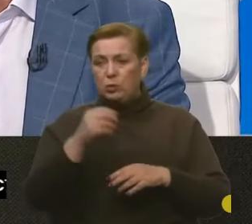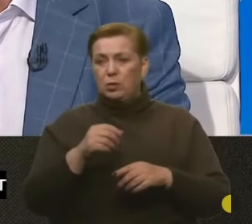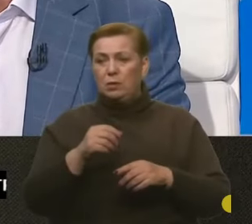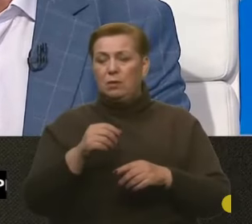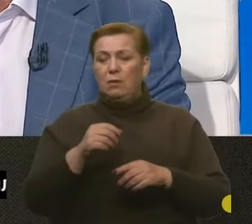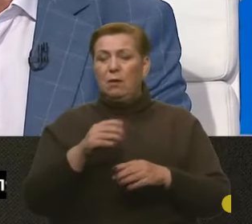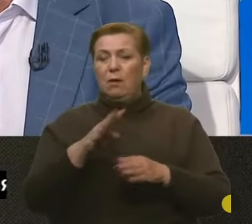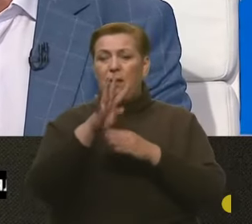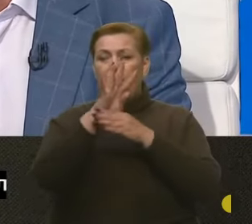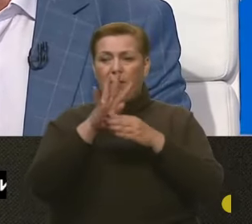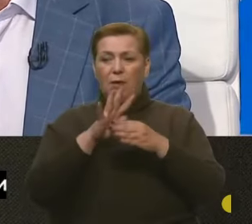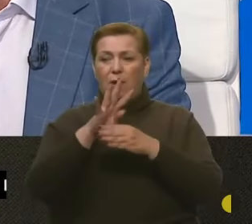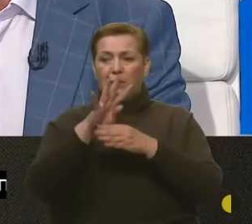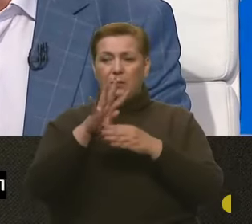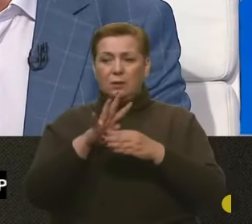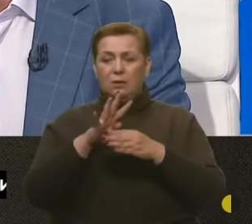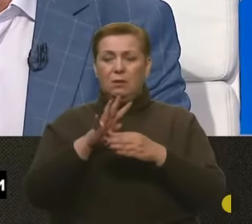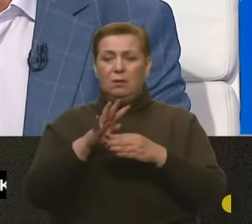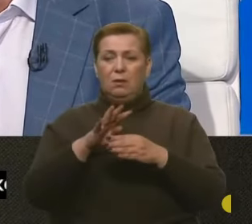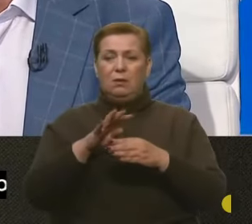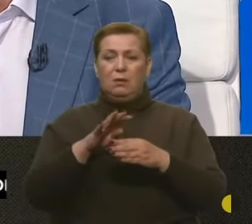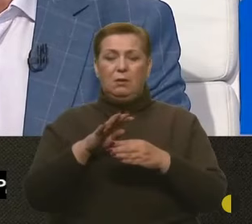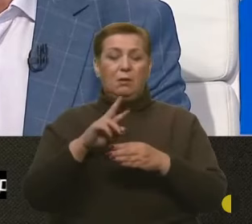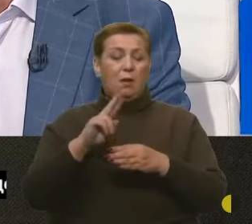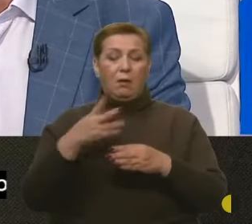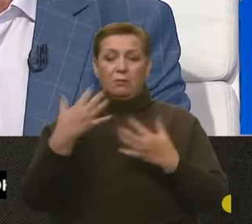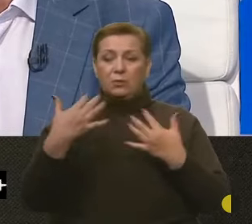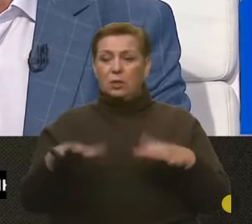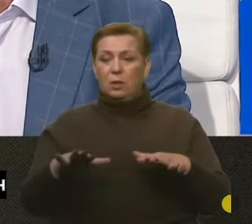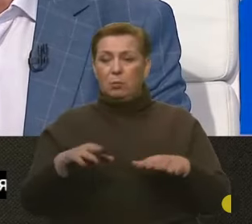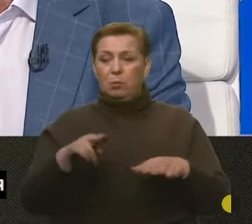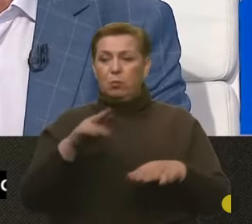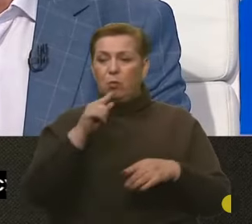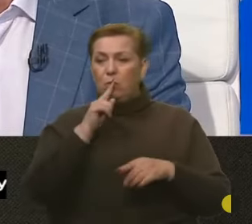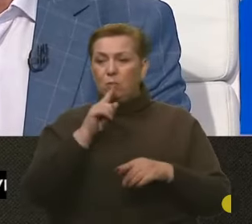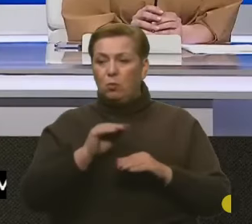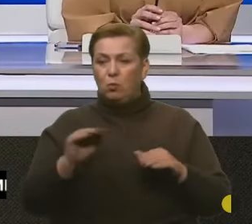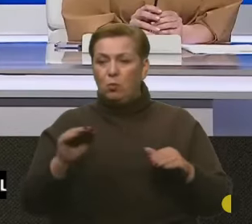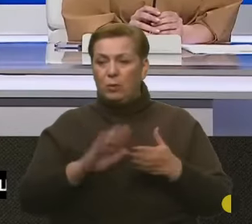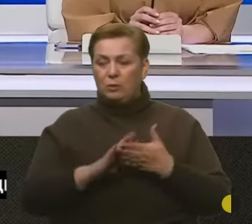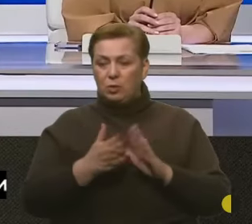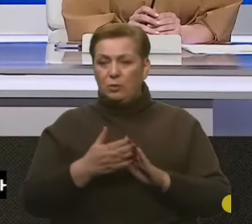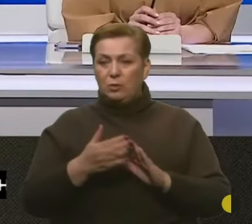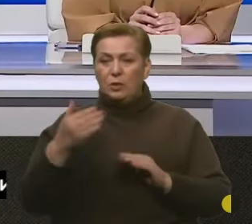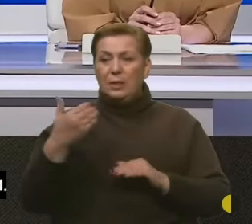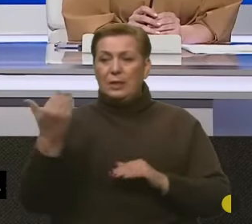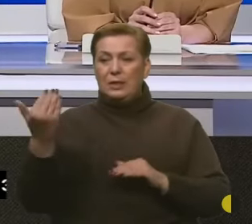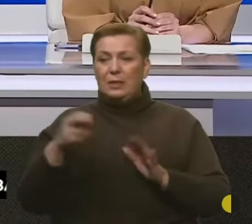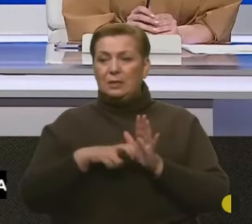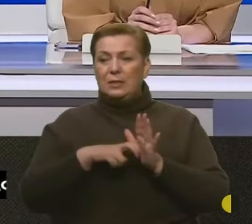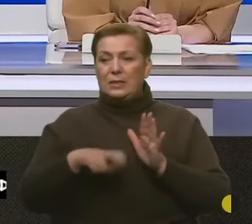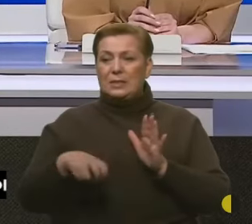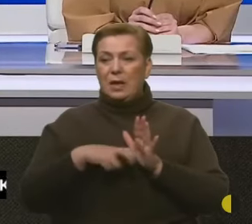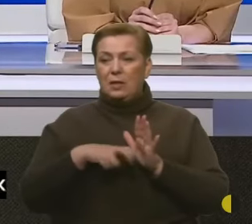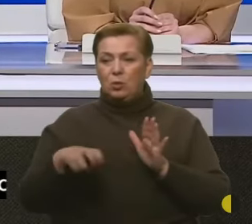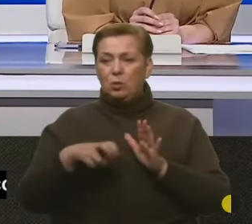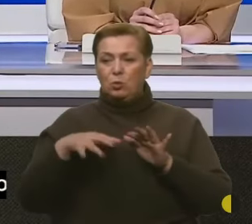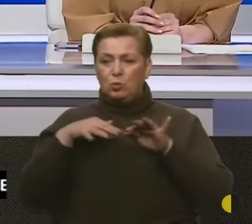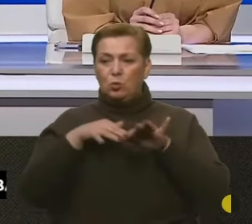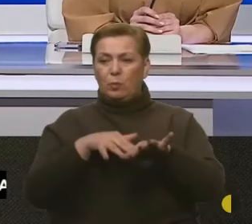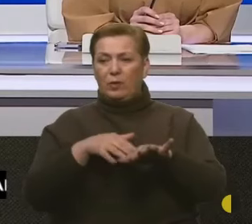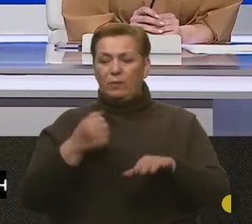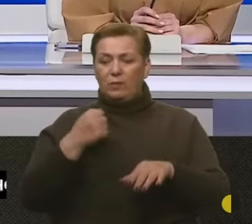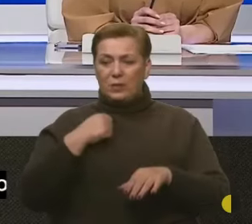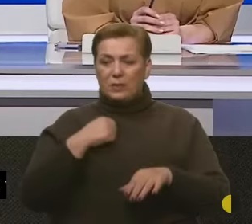у них як по умолчанню. І потім, відповідно, їхня десантура, десантно-штурмові війська,